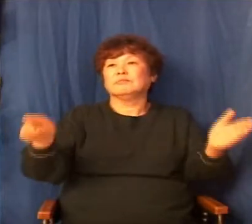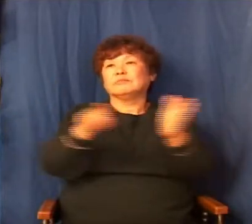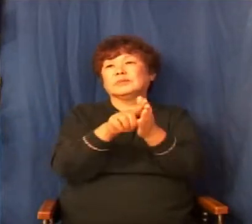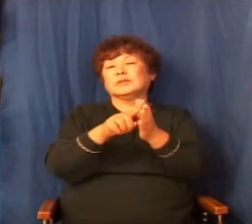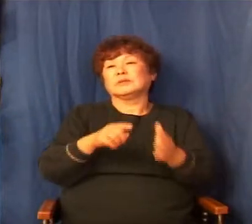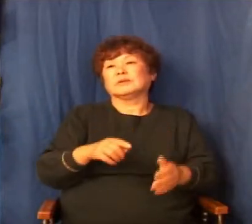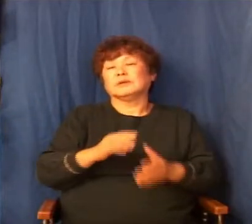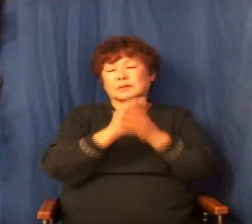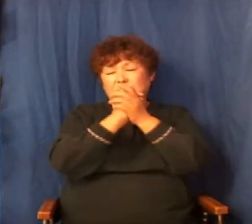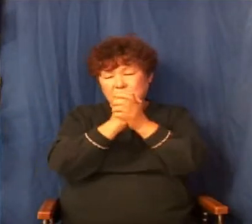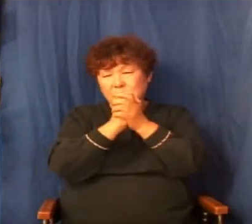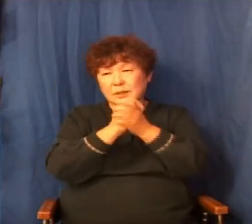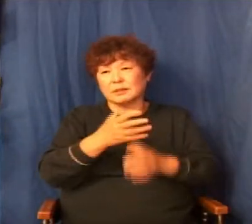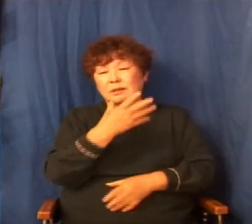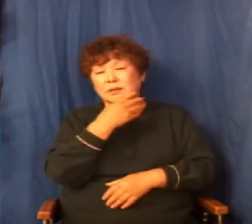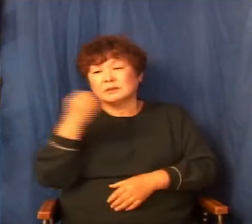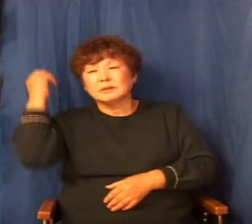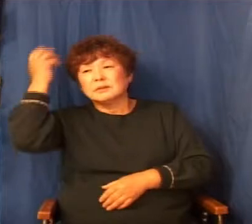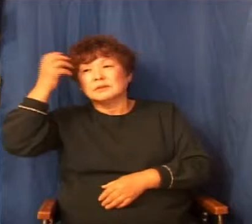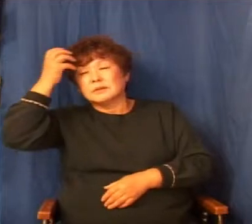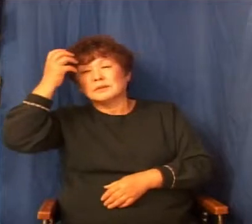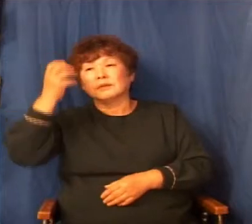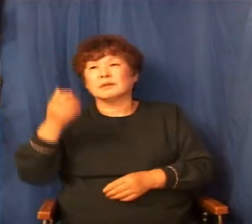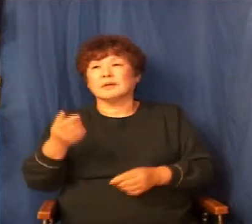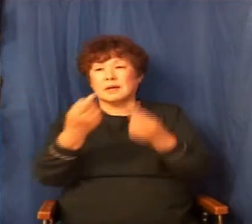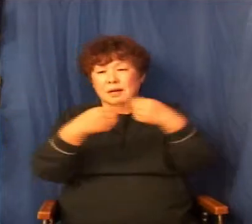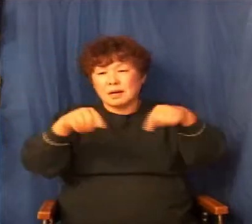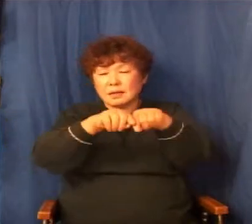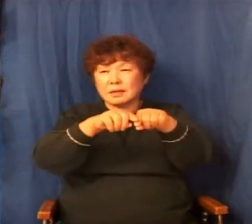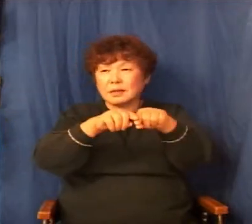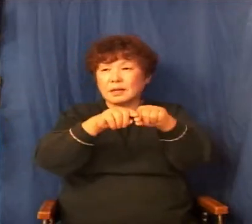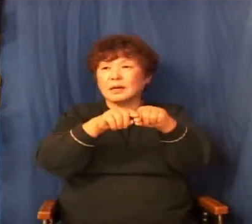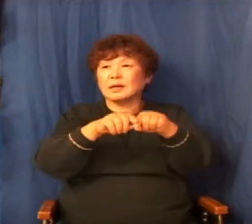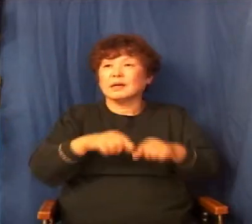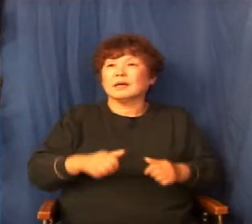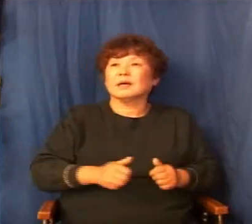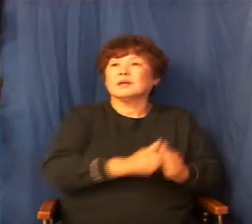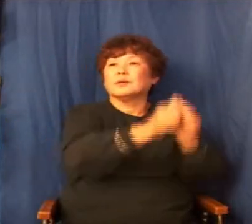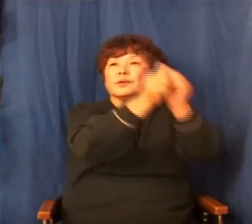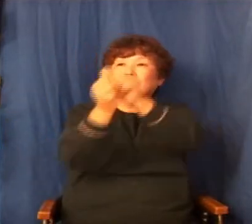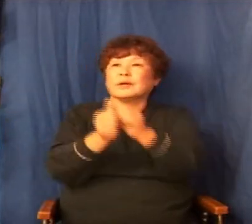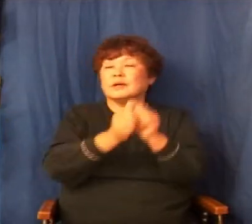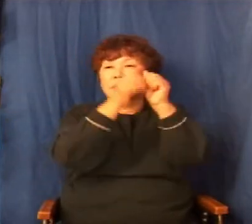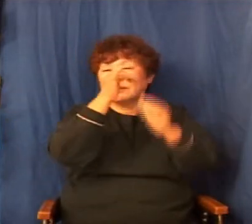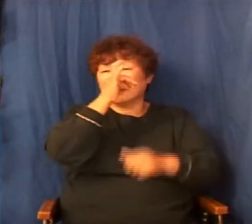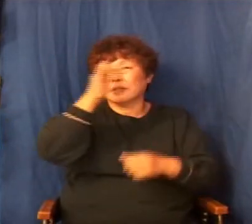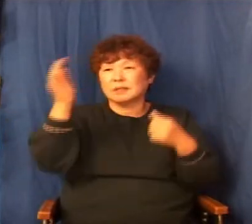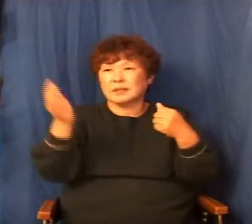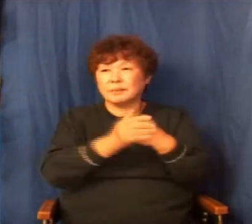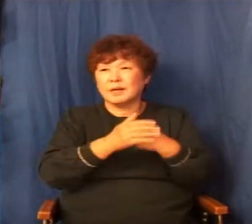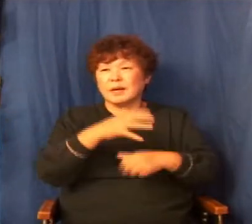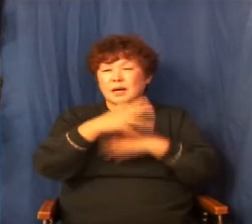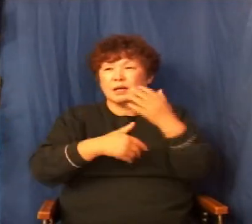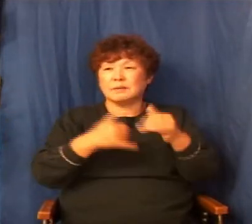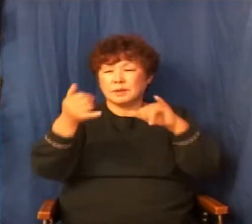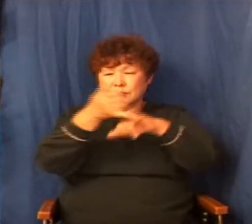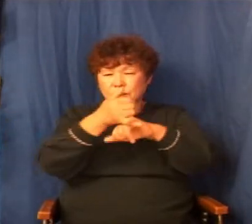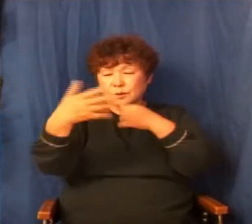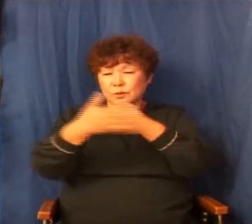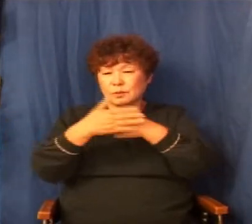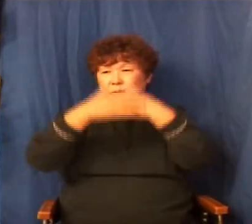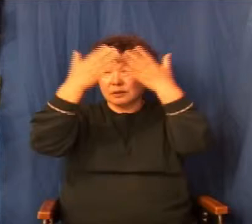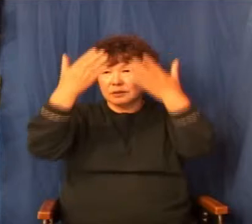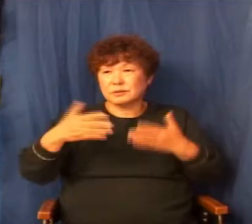기도를 하는 그런 삶을 살려고 하고 있습니다 하나님께서 도우실 줄로 믿습니다 반드시 도우시고 하나님께서